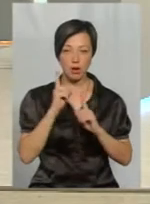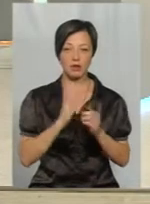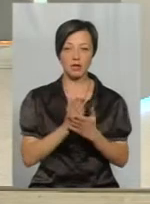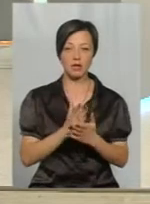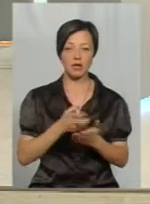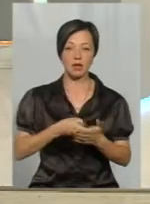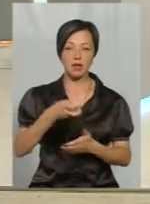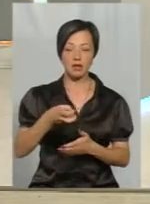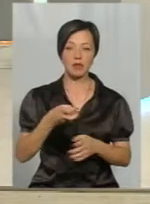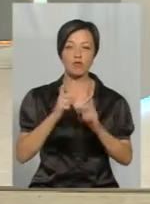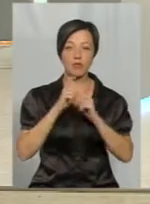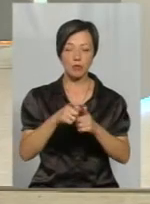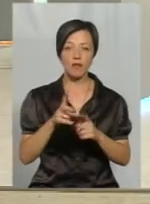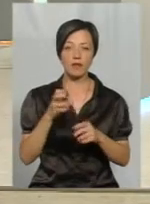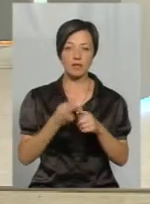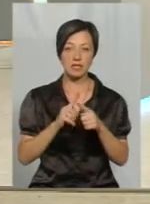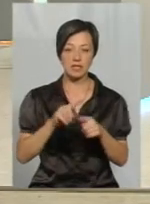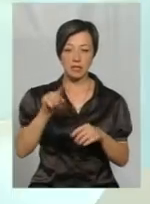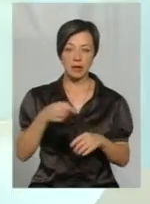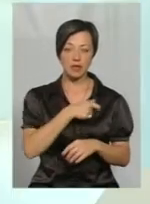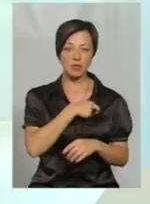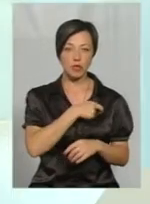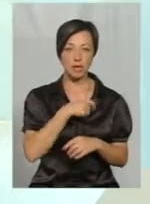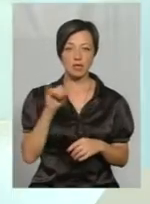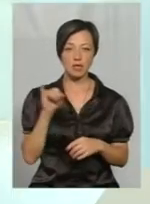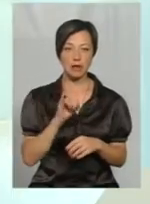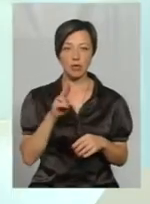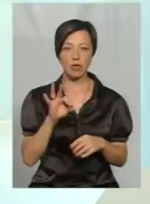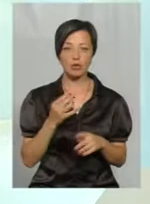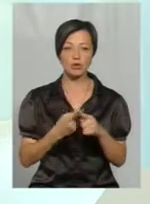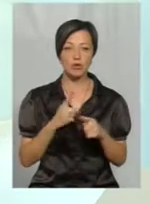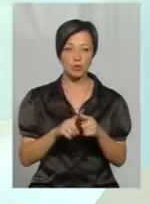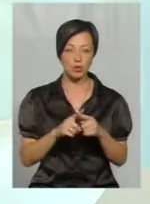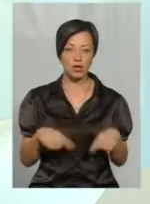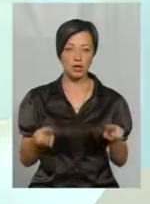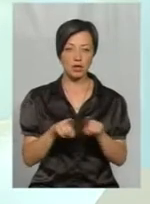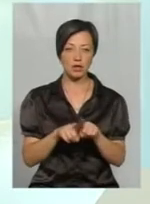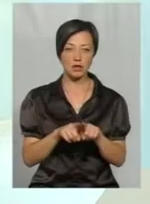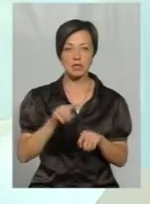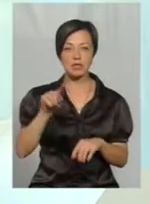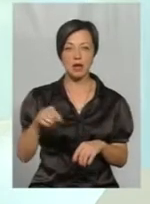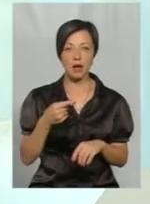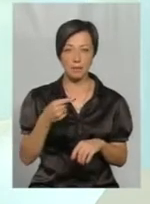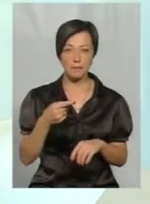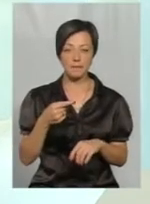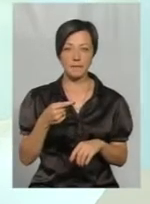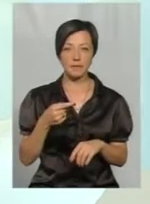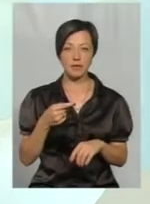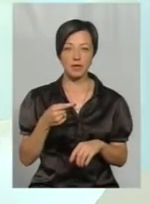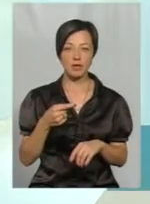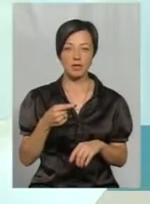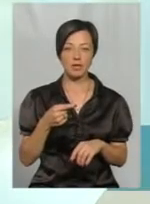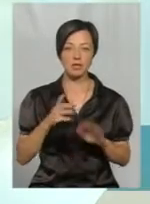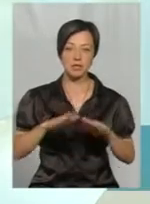відповіді на це звернення, на запит депутатів. І по цьому ж таки запиту, і не тільки по цьому, з